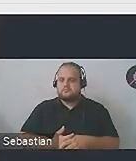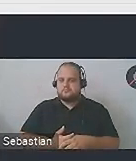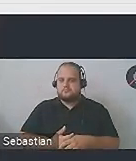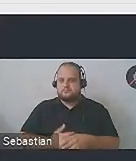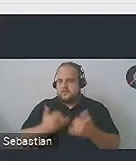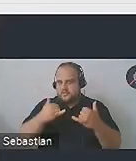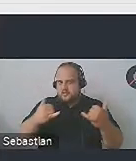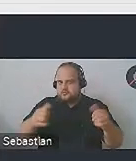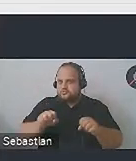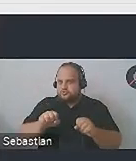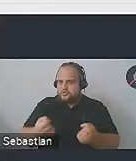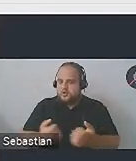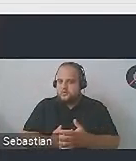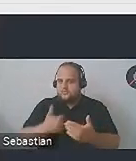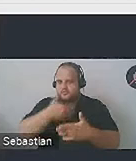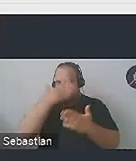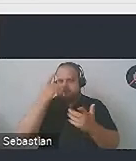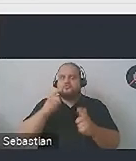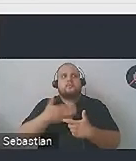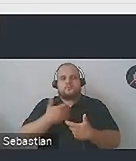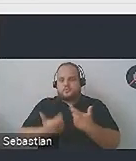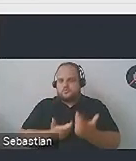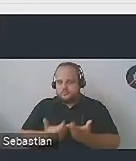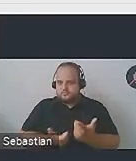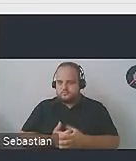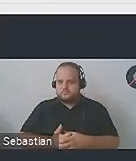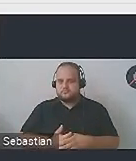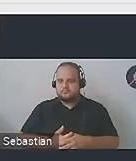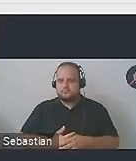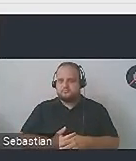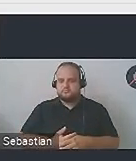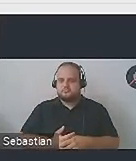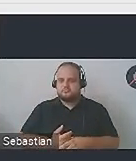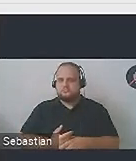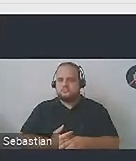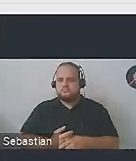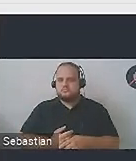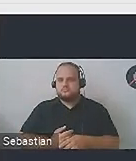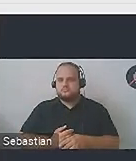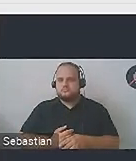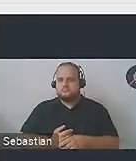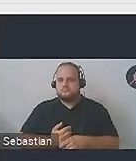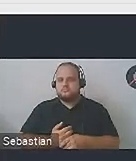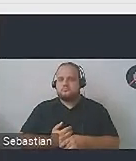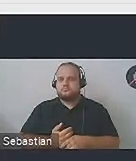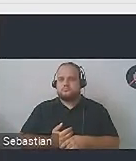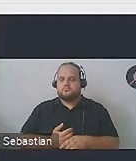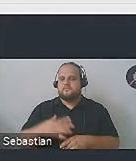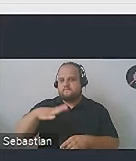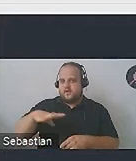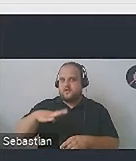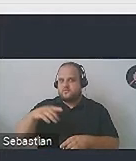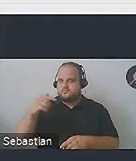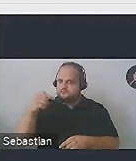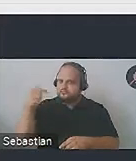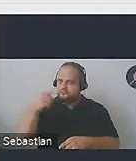trochę inaczej to działa. I ja nie wiem, co robię. Mimo, że jestem specjalistką IT, więc powinnam, prawda? Warto mieć to wszystko na uwadze.